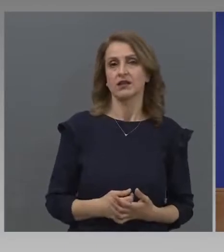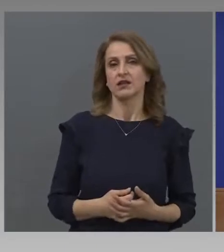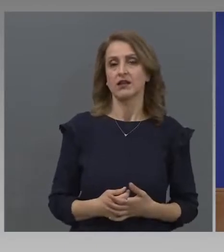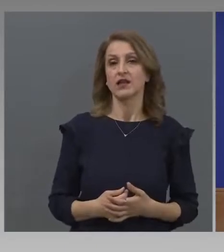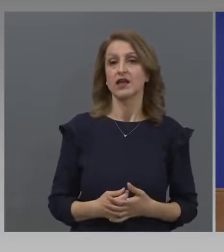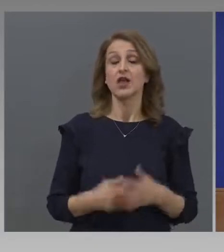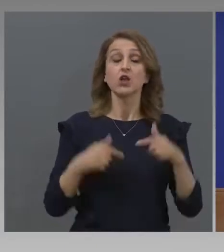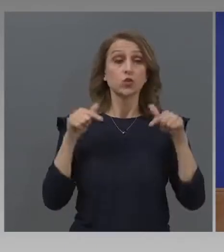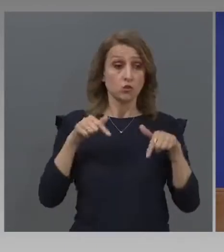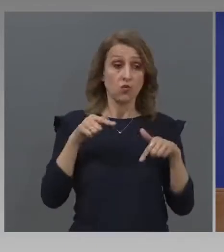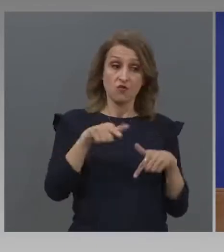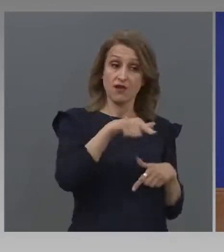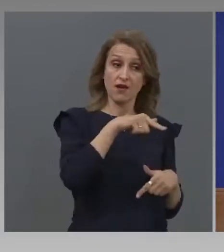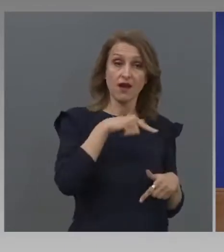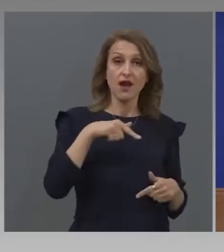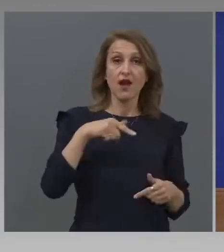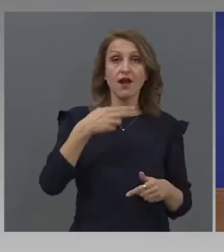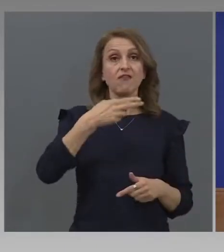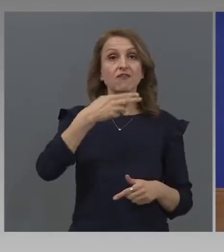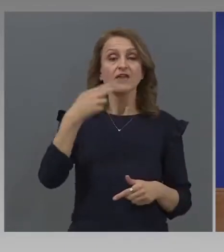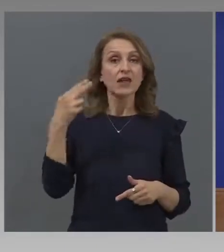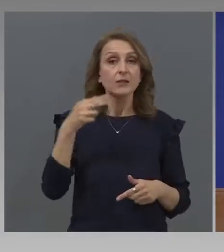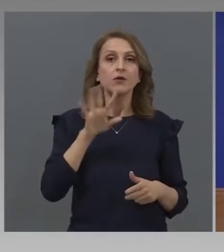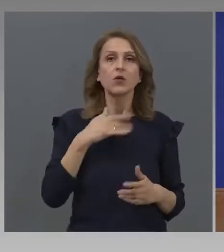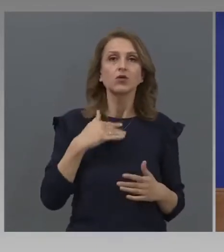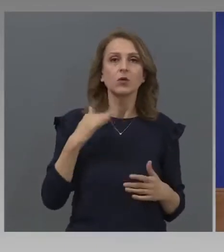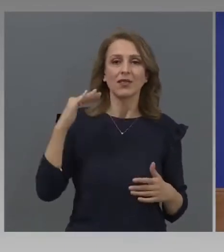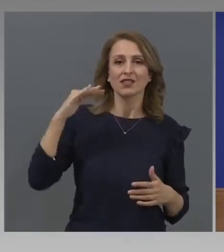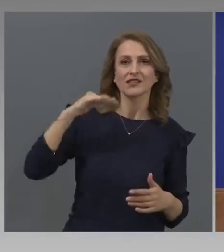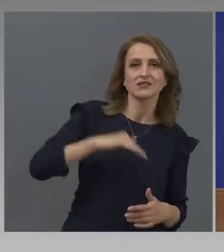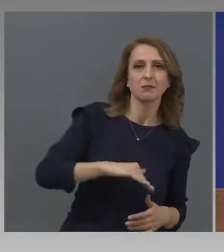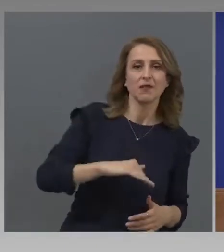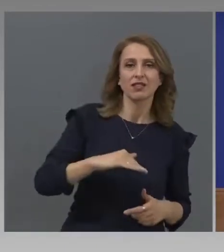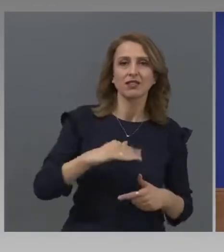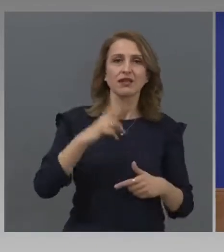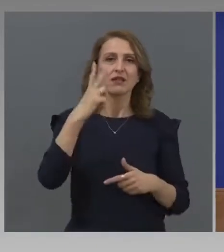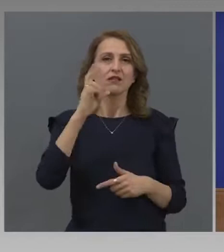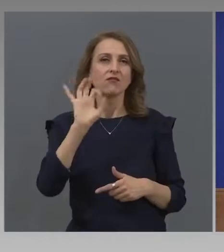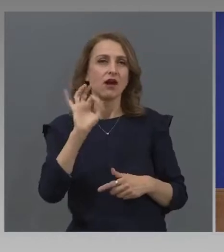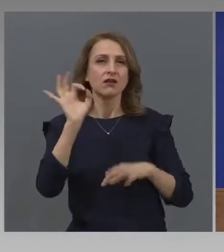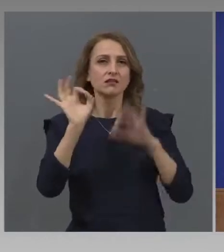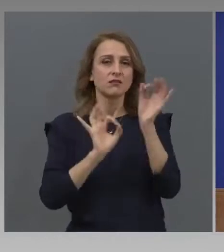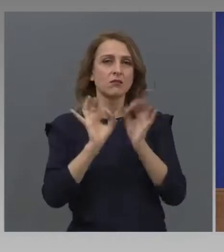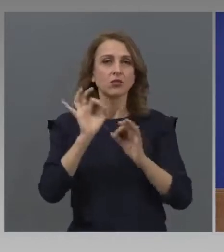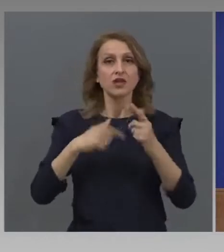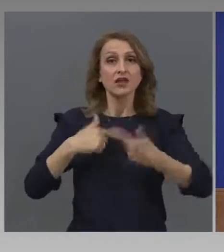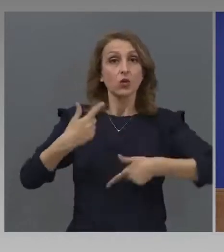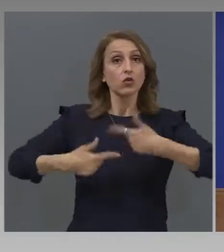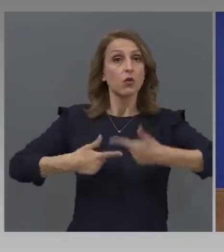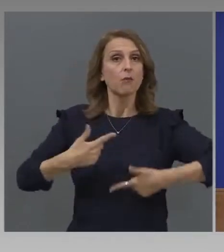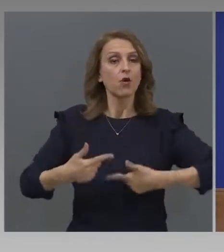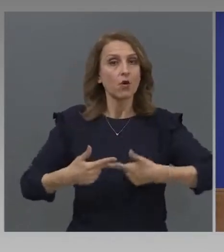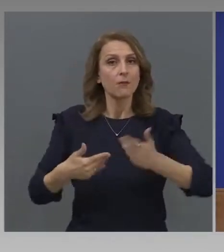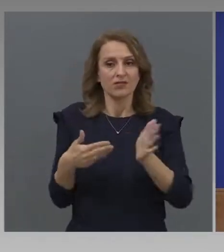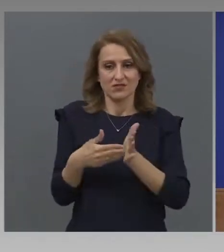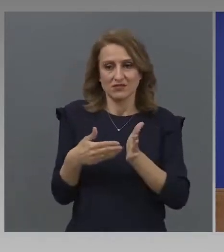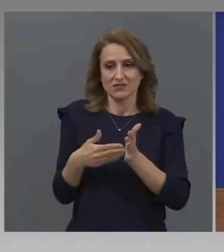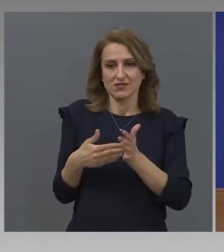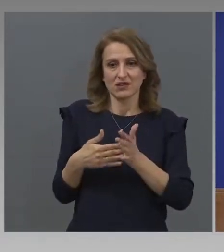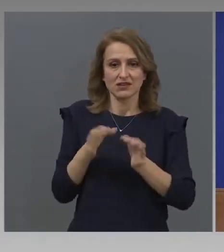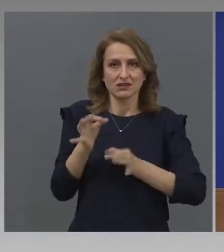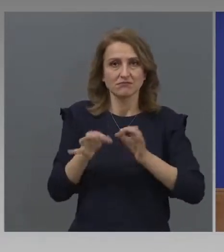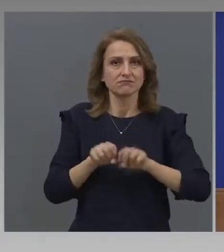И това са фирми, които имат спад с 20% от своя оборот. като последица от пандемията.